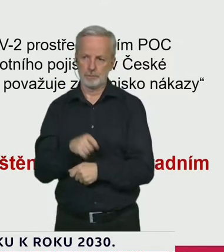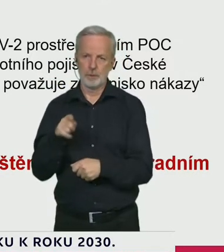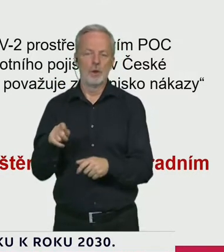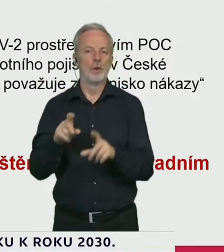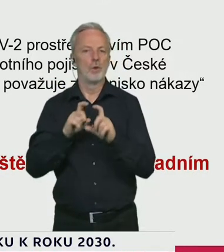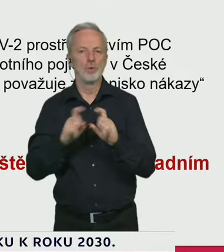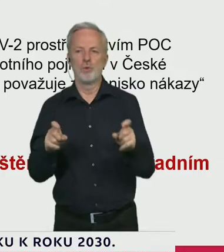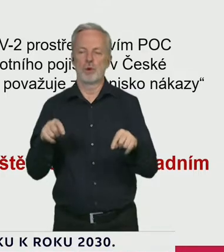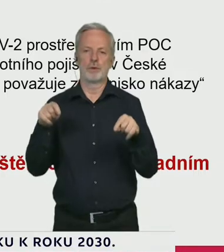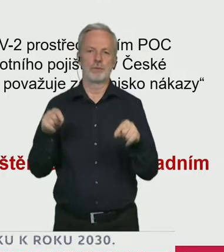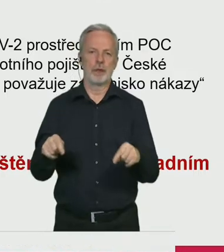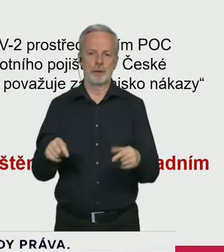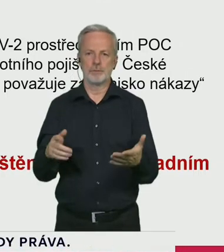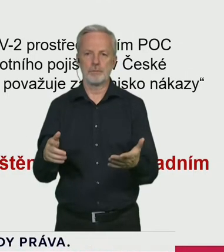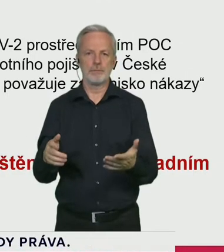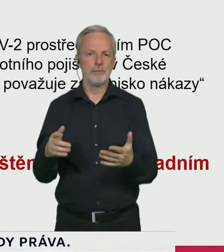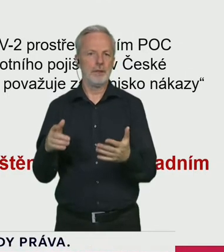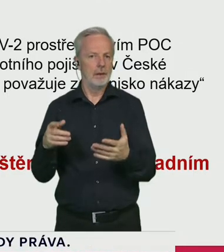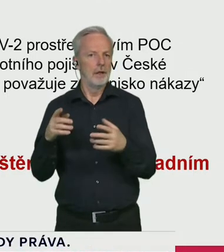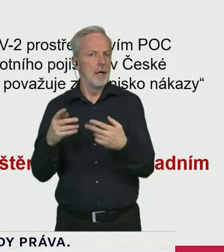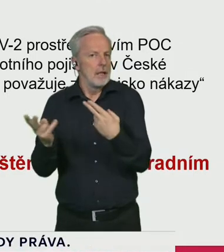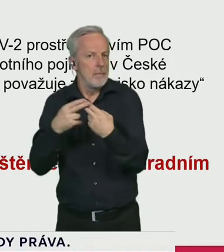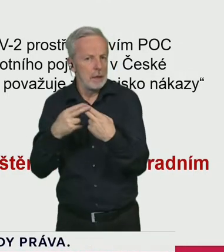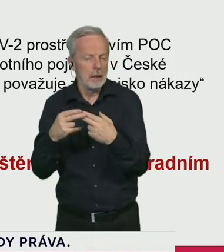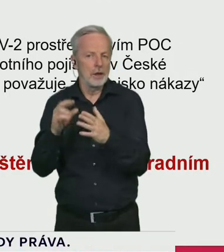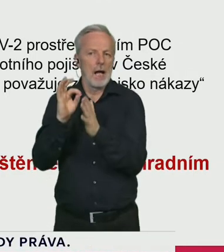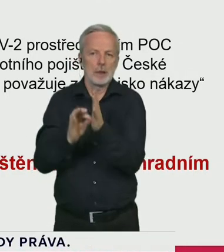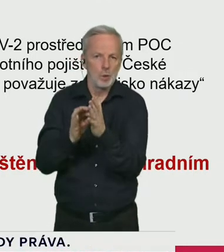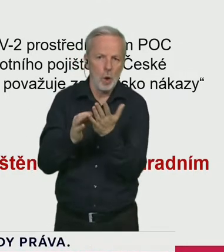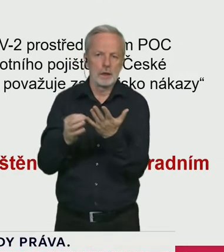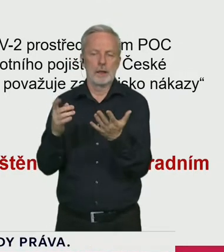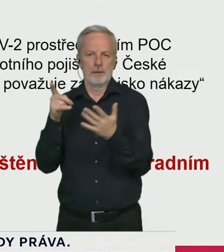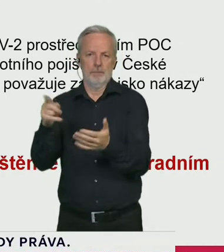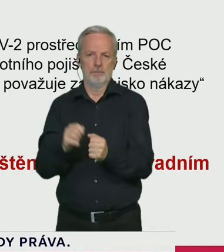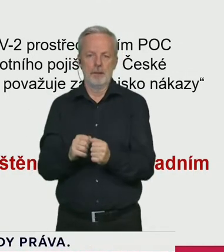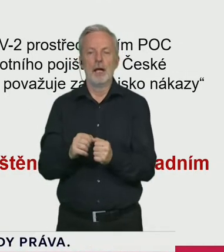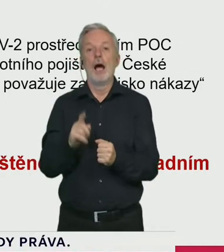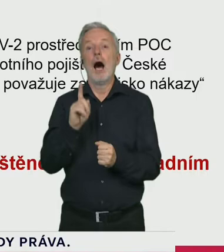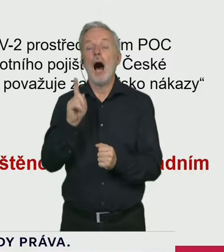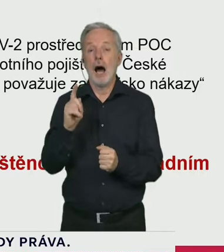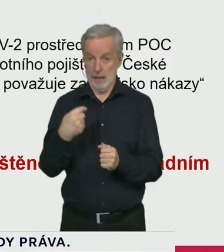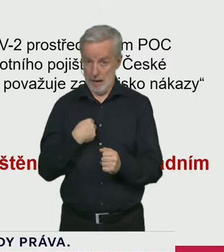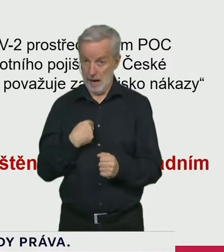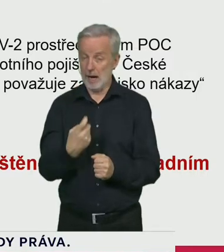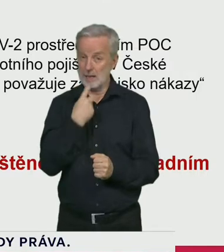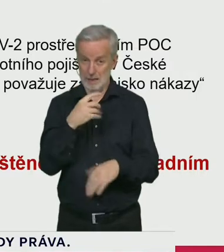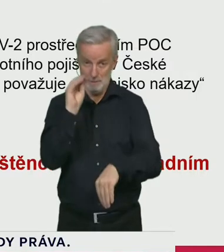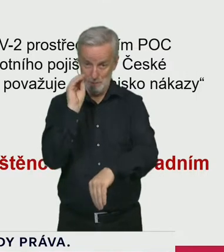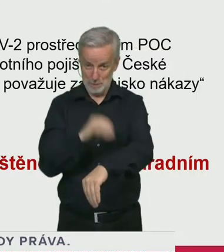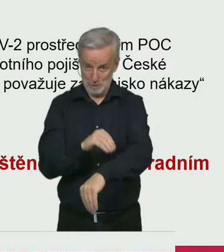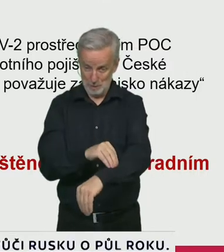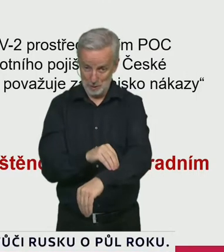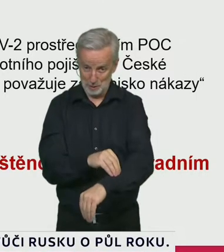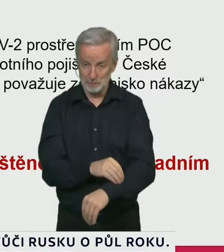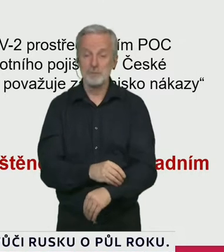je o niském nákazy. A tady bych ráda zdůraznila, že testovat se